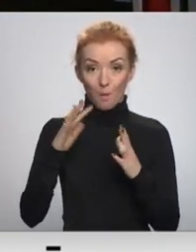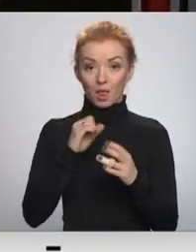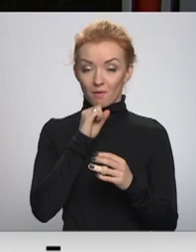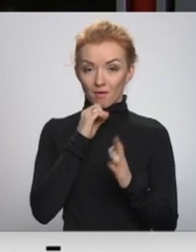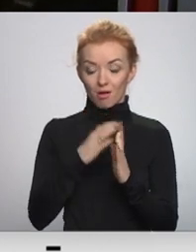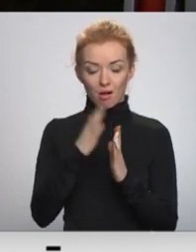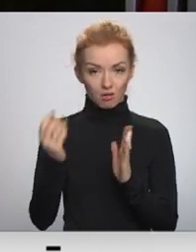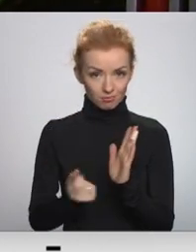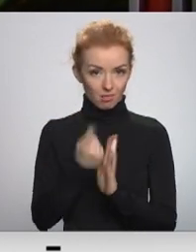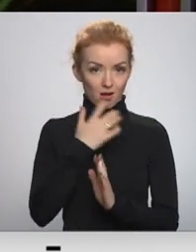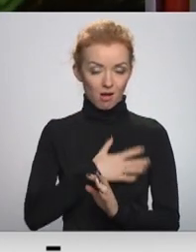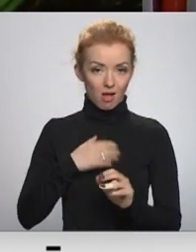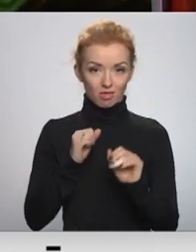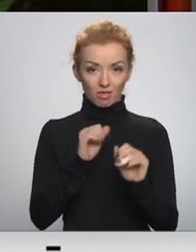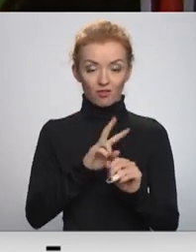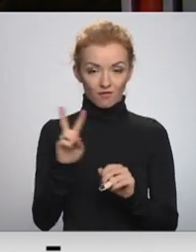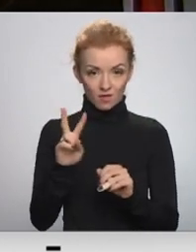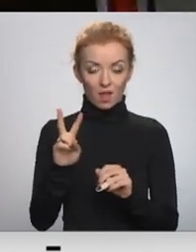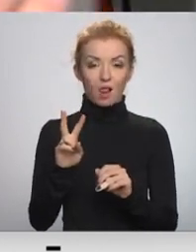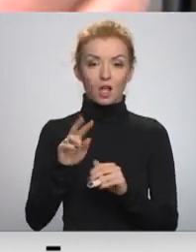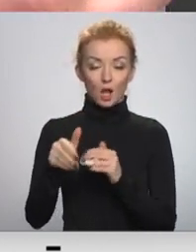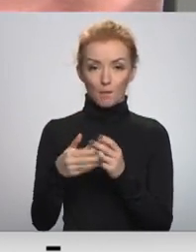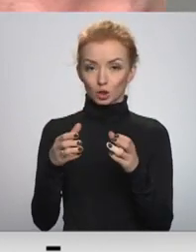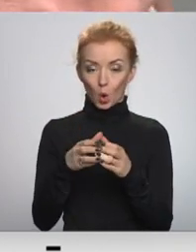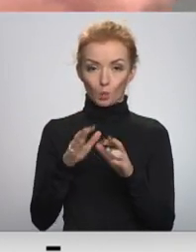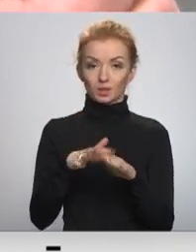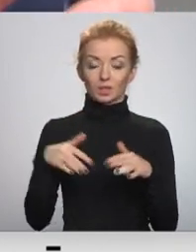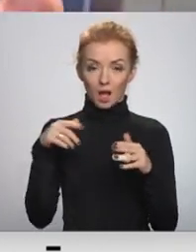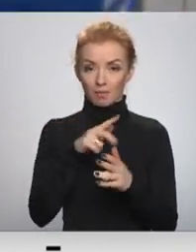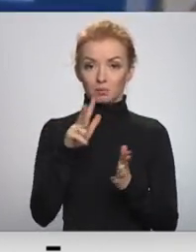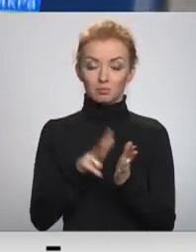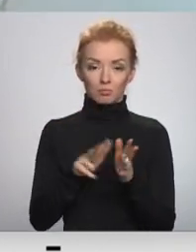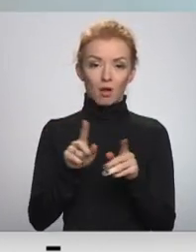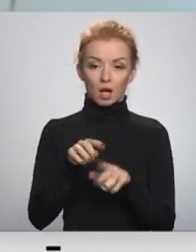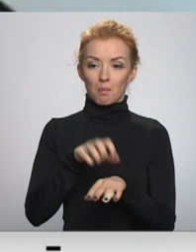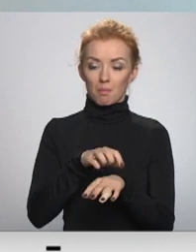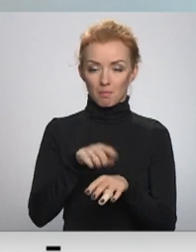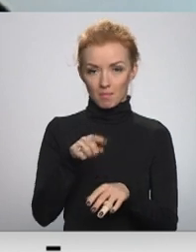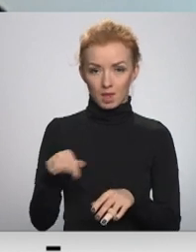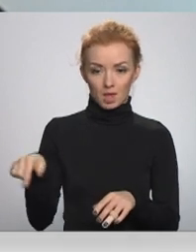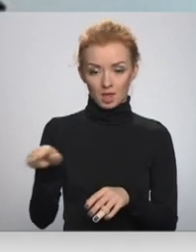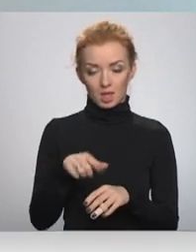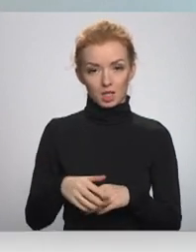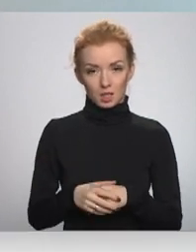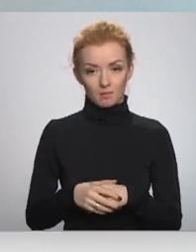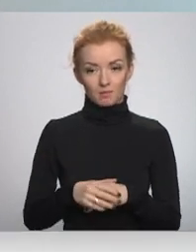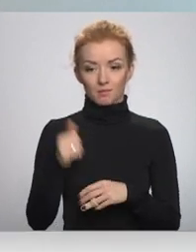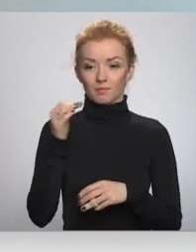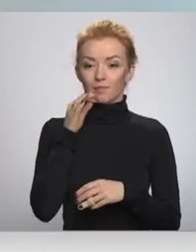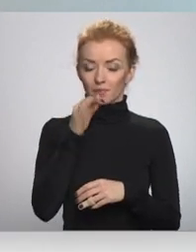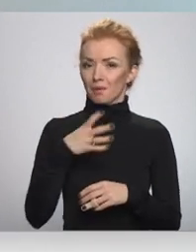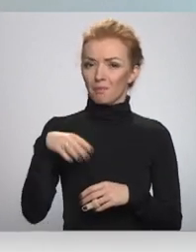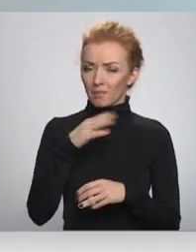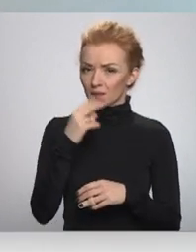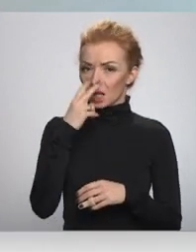antivielus parādās. Sājumas veselības apakškomisijas sēdējā pliecināja arī vairāki mediķi. Pacientu puses. Mēs redzam, ka